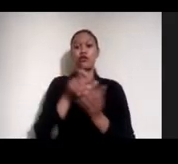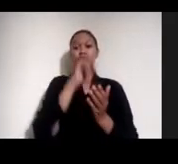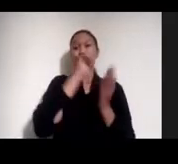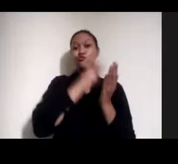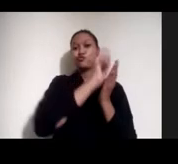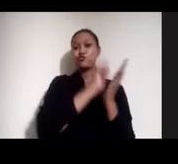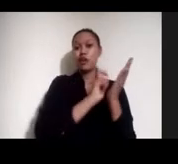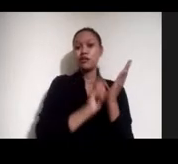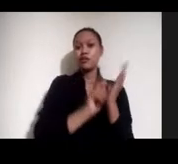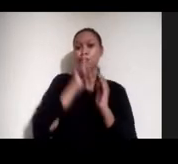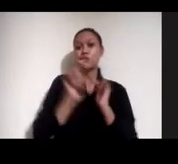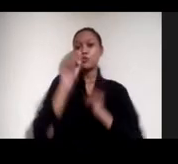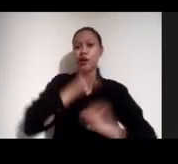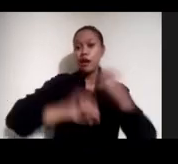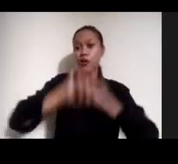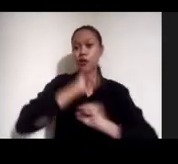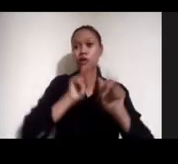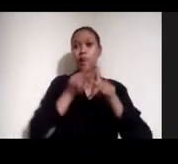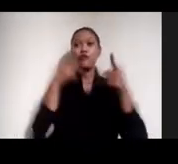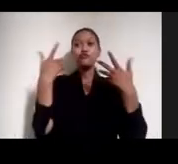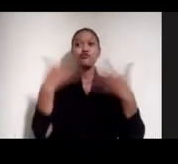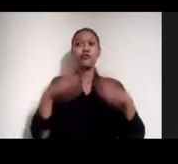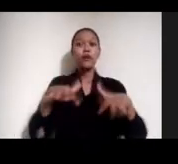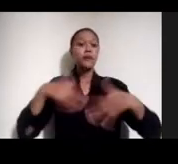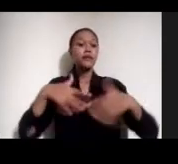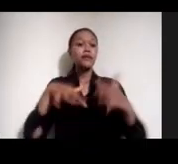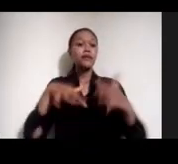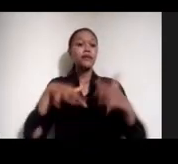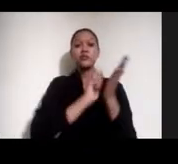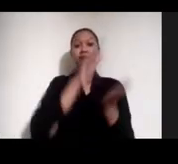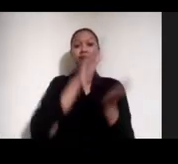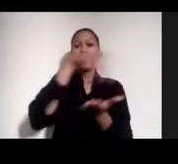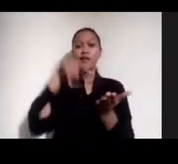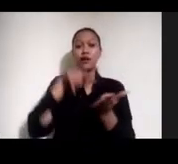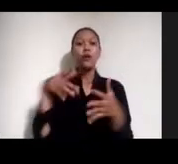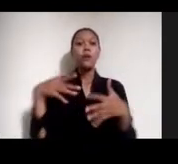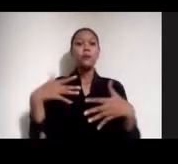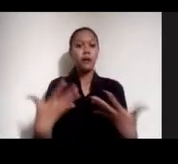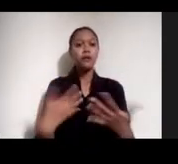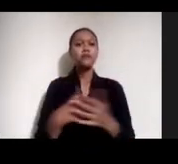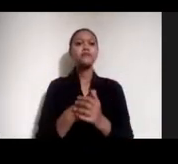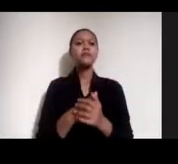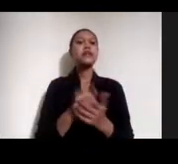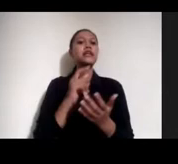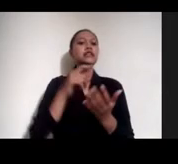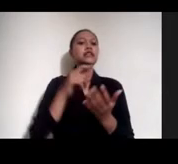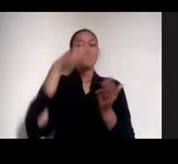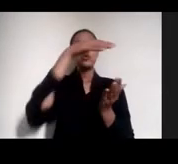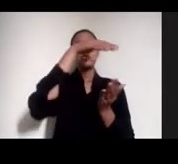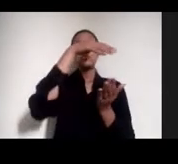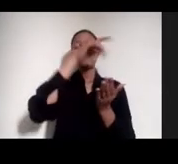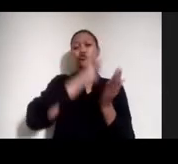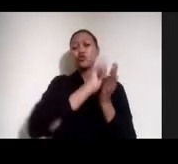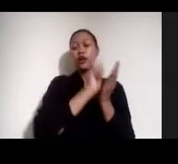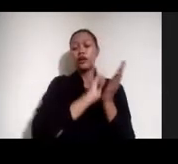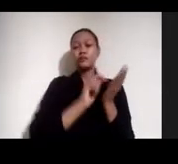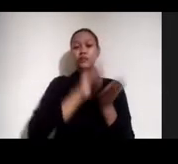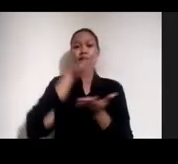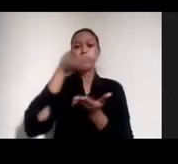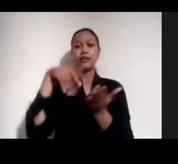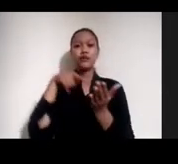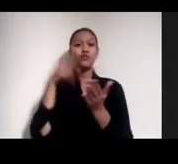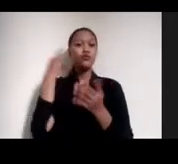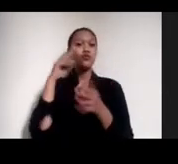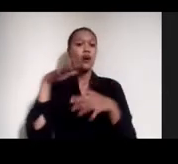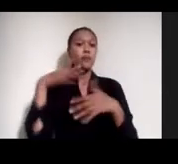sebuah jurnalisme data Jurnalisme data itu untuk memberikan kejelasan Menemukan kebenaran di dalam